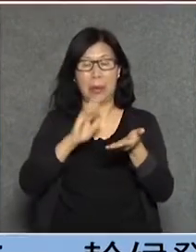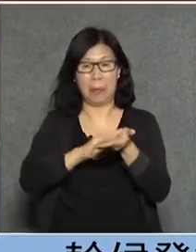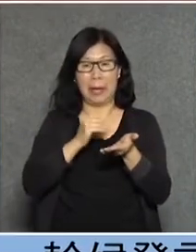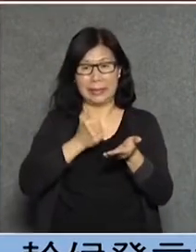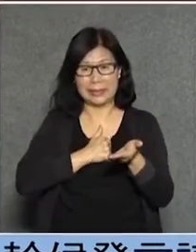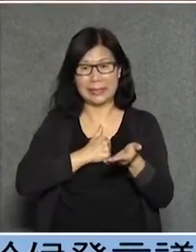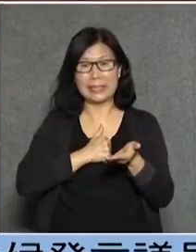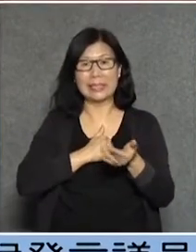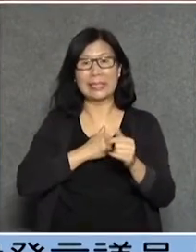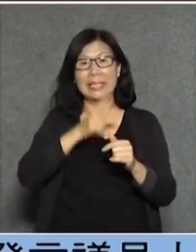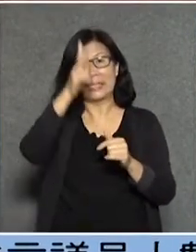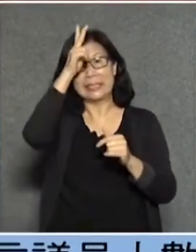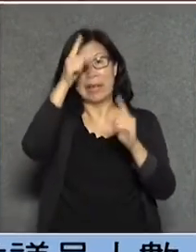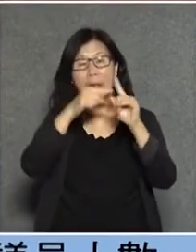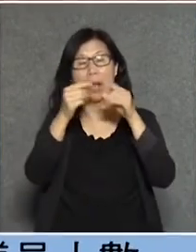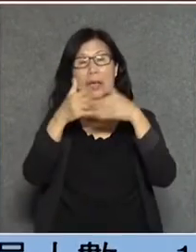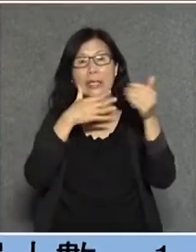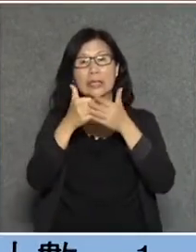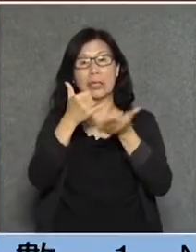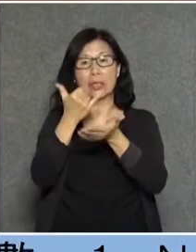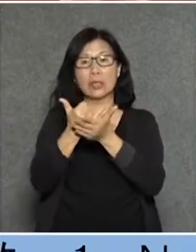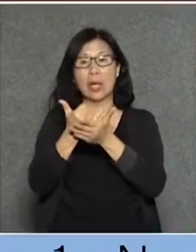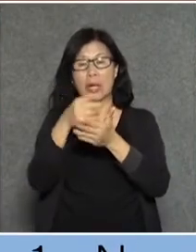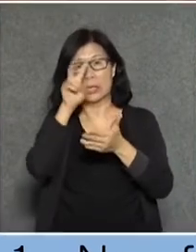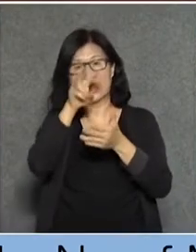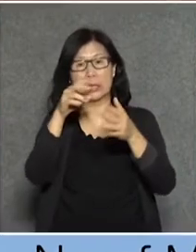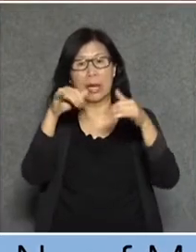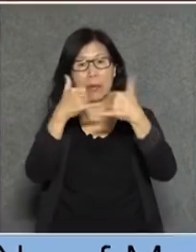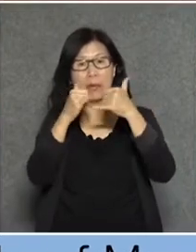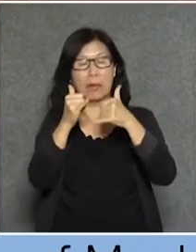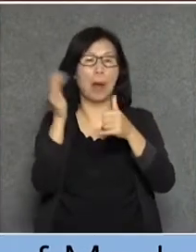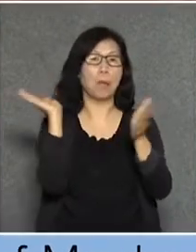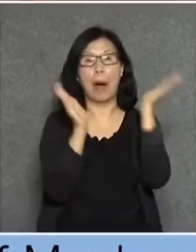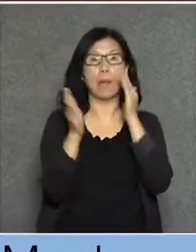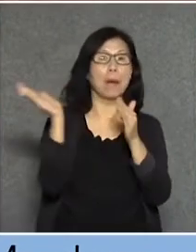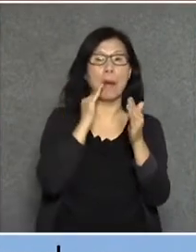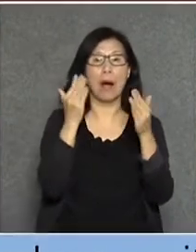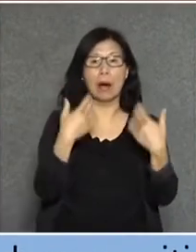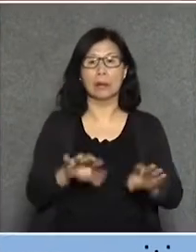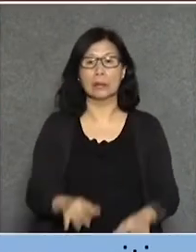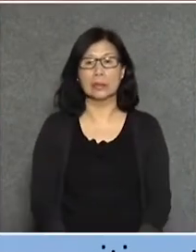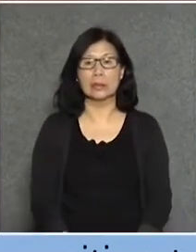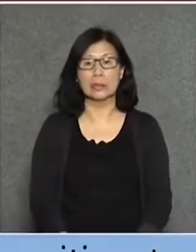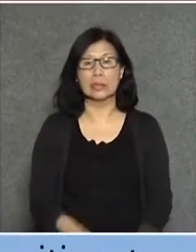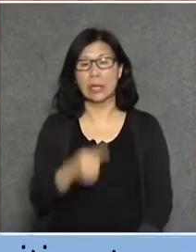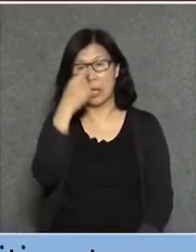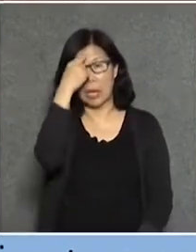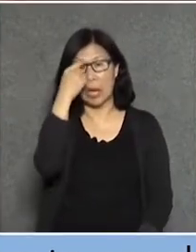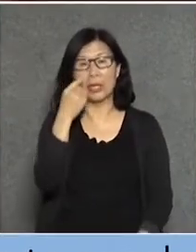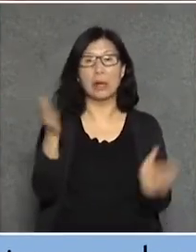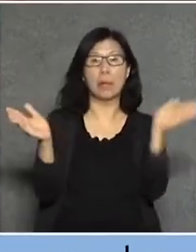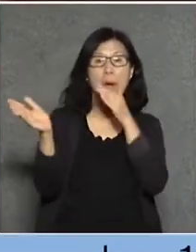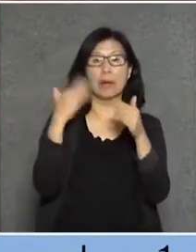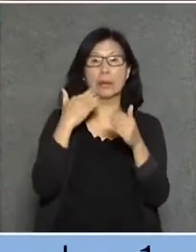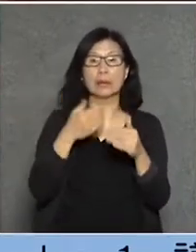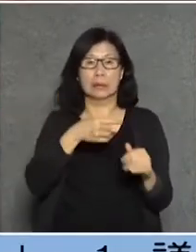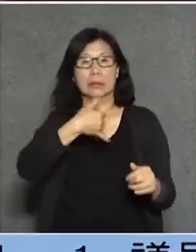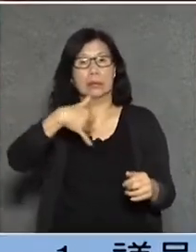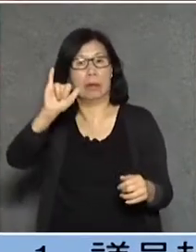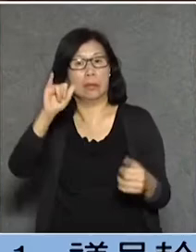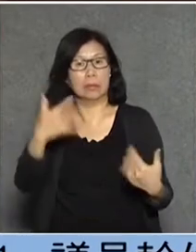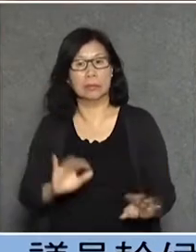職員在那裡打架我一次看到那女人在裡梁議員有人打我那人打完就走開